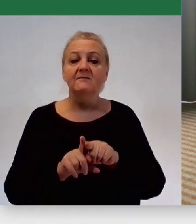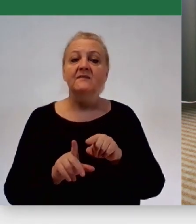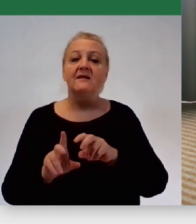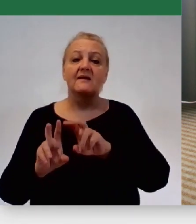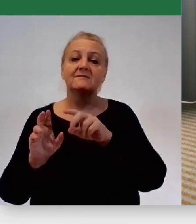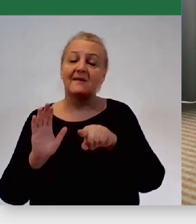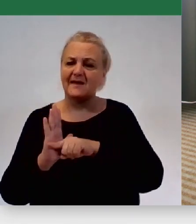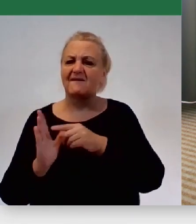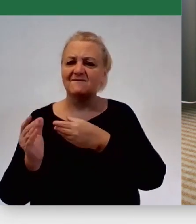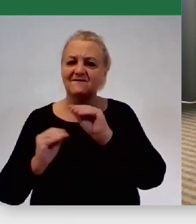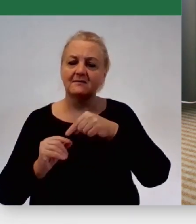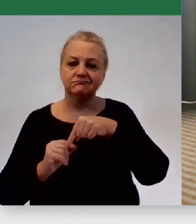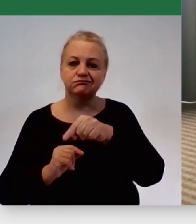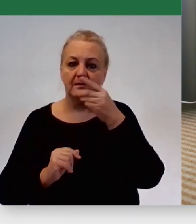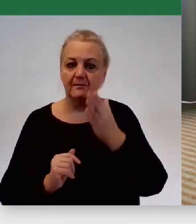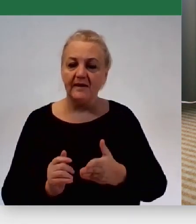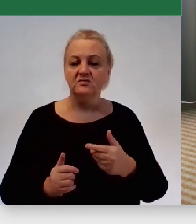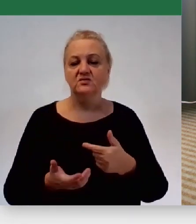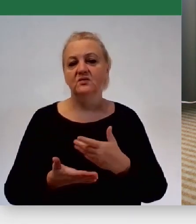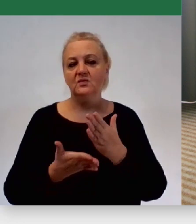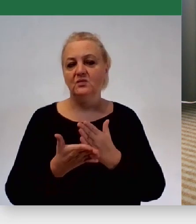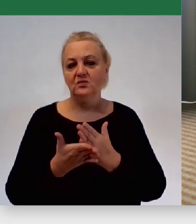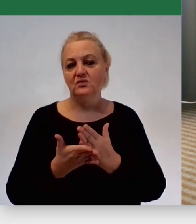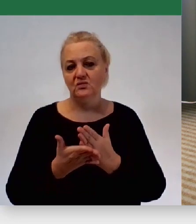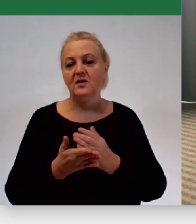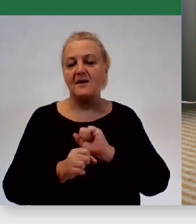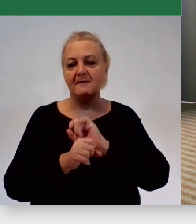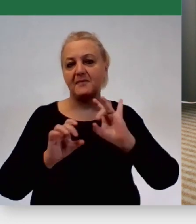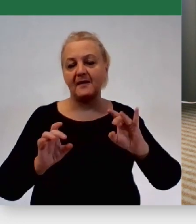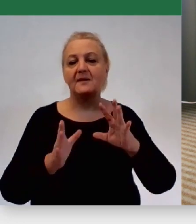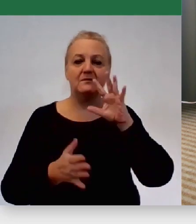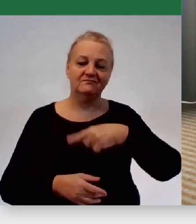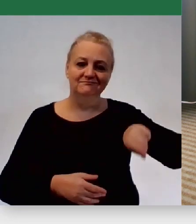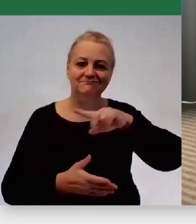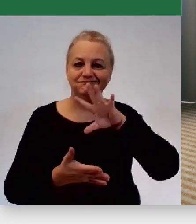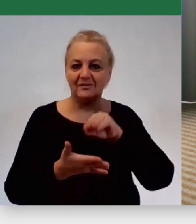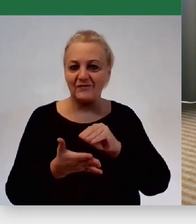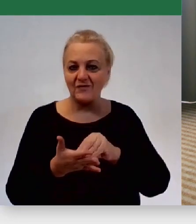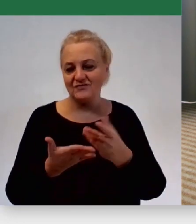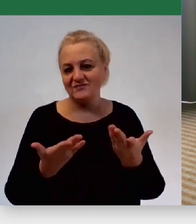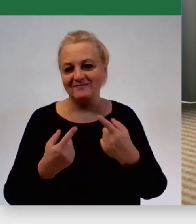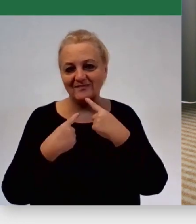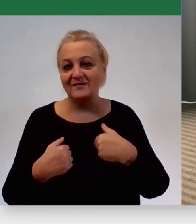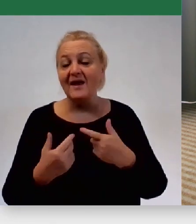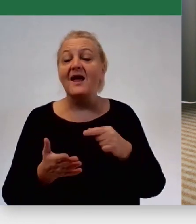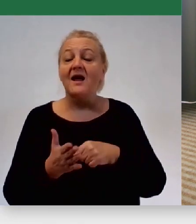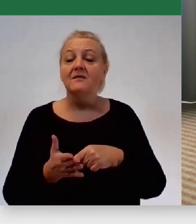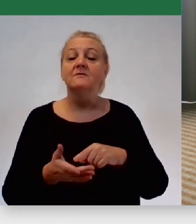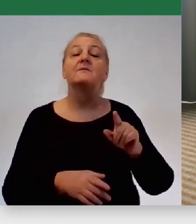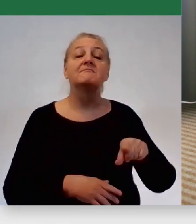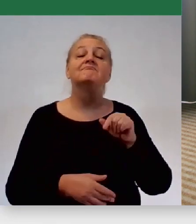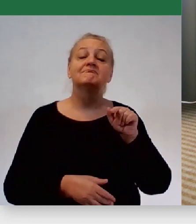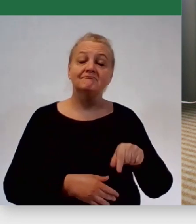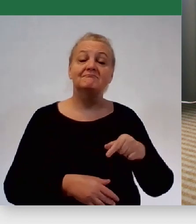będziemy mieli więcej w najbliższym czasie. Tak już nas od początku pandemii to doświadczenie podpowiada. Zamienić na pozytywne impulsy